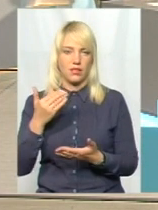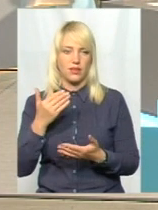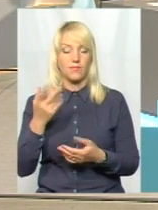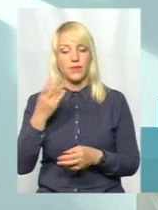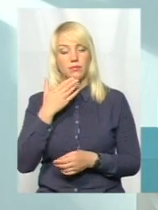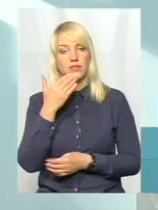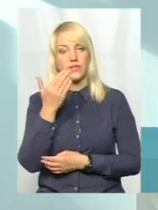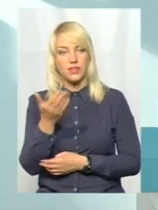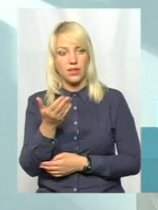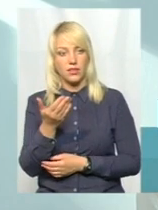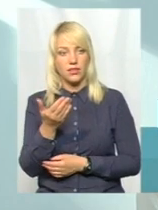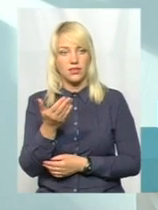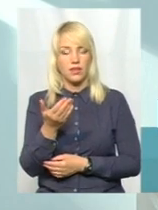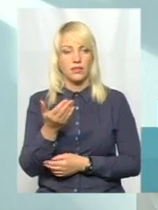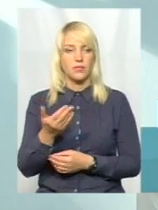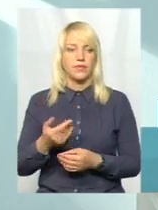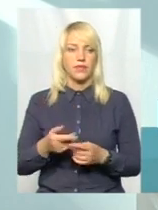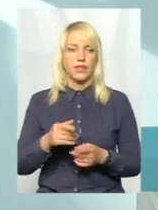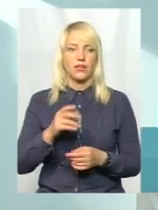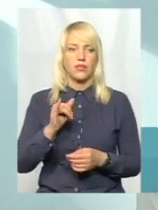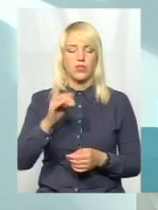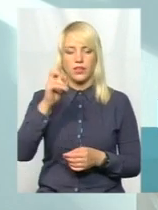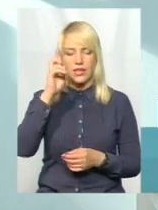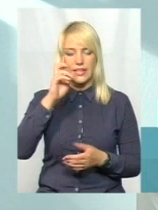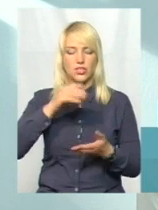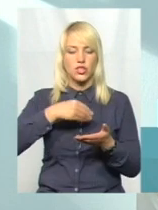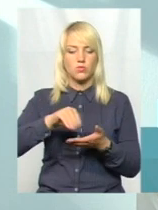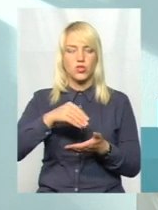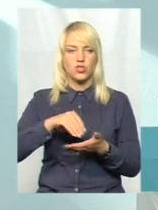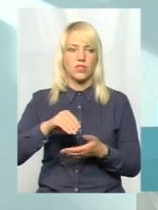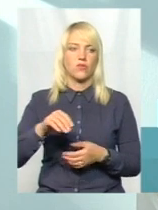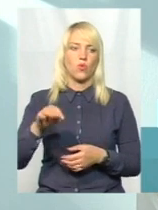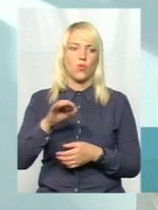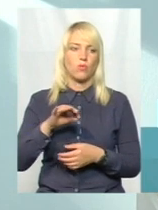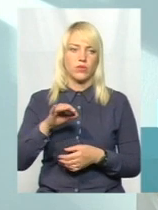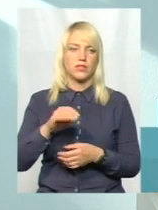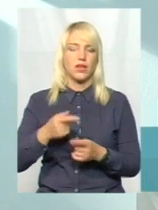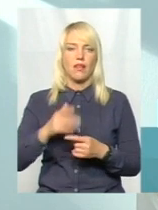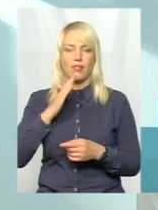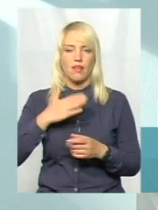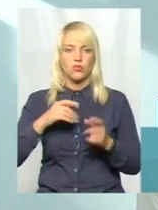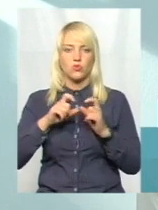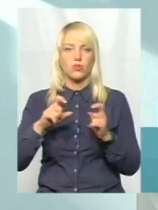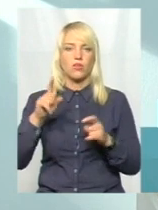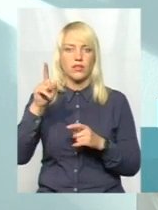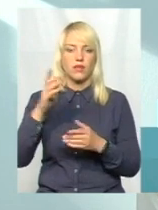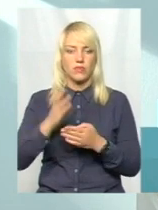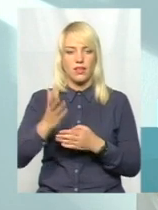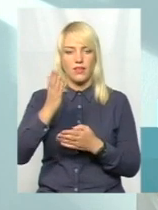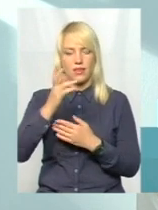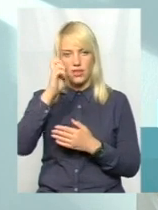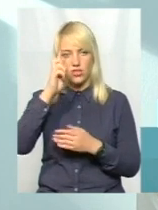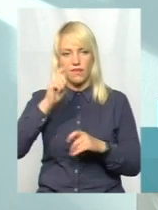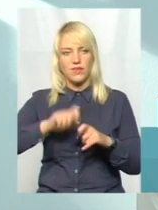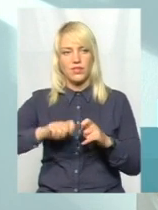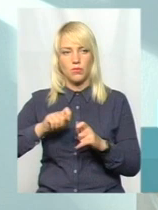звертатися, наприклад, навіть до Держпостспоживслужби в районі, чи це в області, чи це місці. Наші установи там є, і державні інспектора є, і